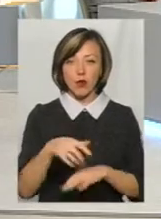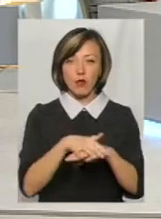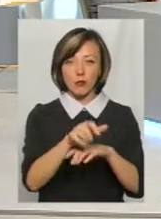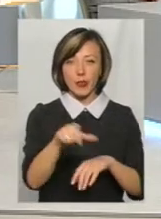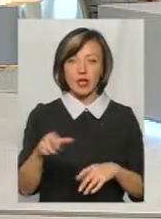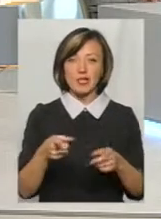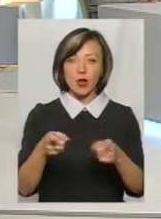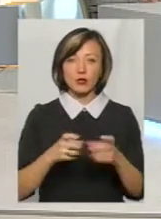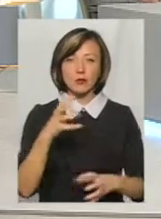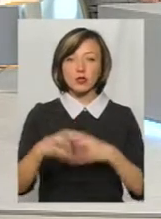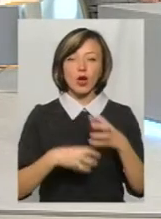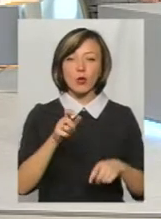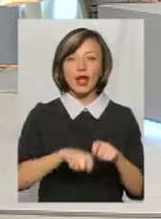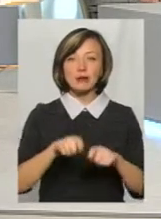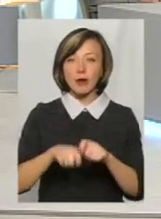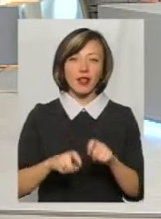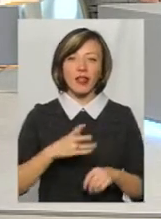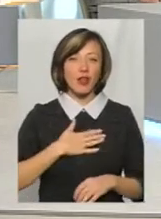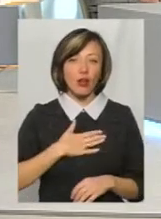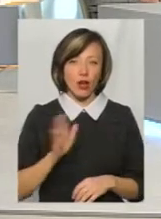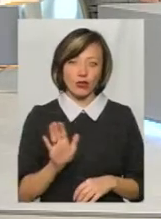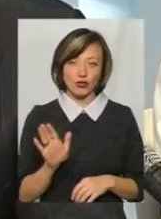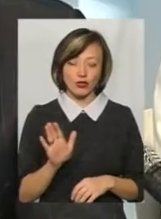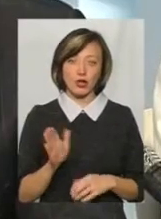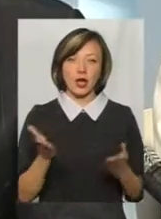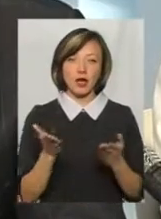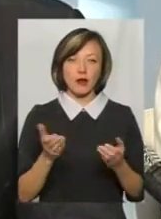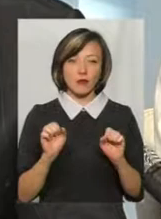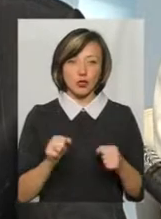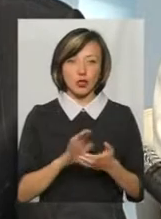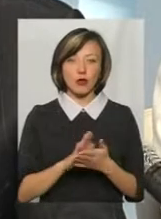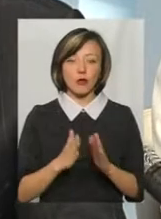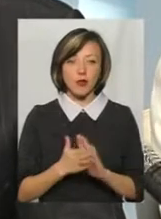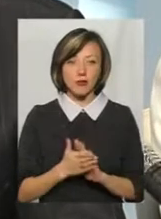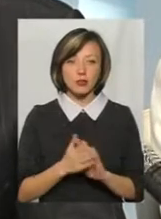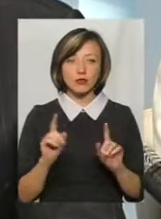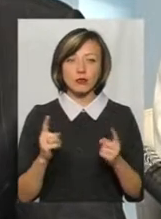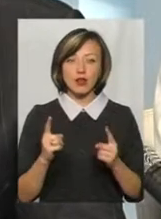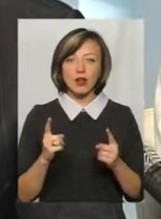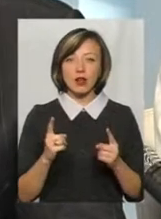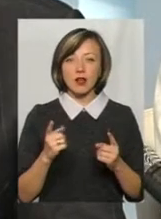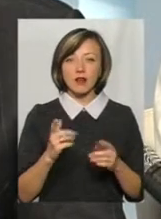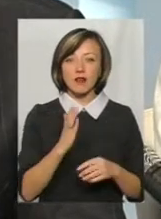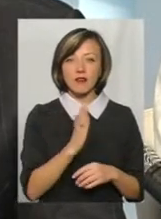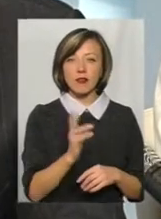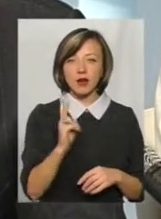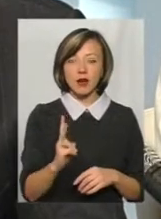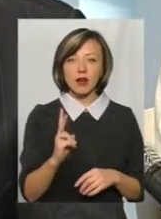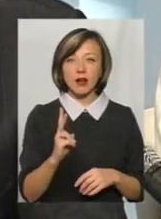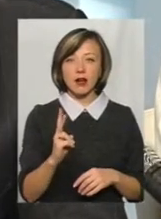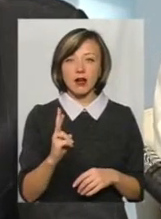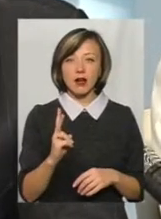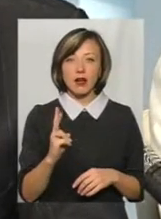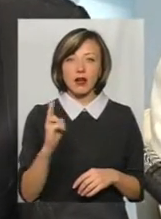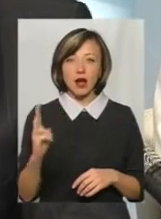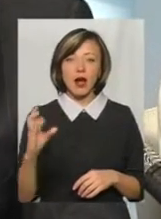залучення міжнародних експертів. Не наших, тих, з якими можна домовитись. Тому що ВККС, Вища кваліфікаційна комісія,